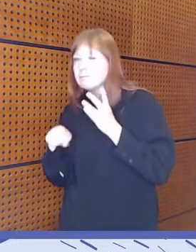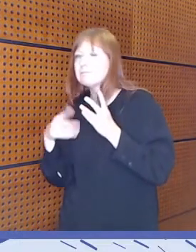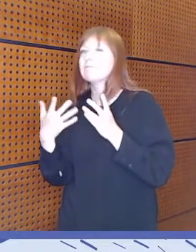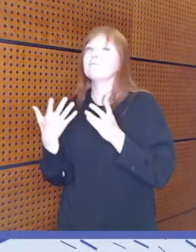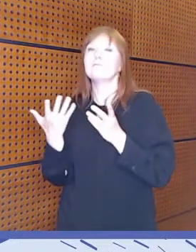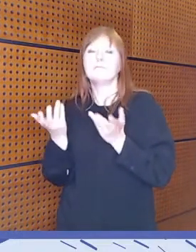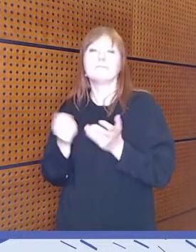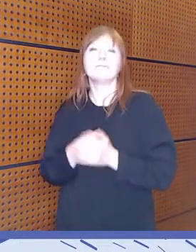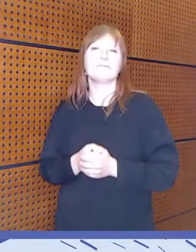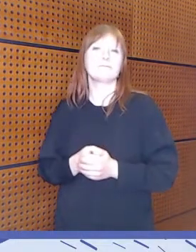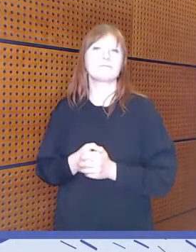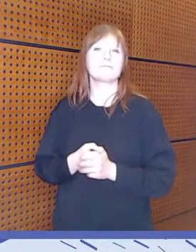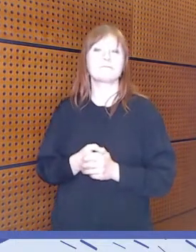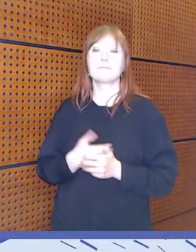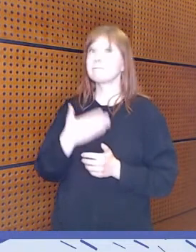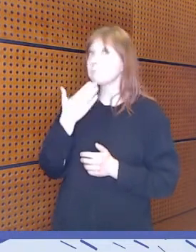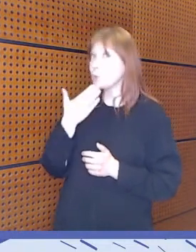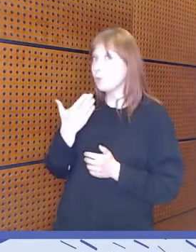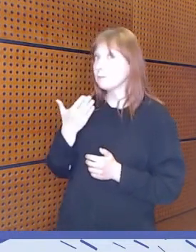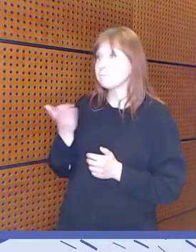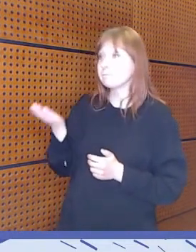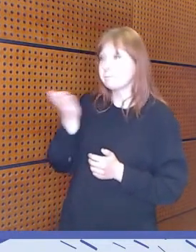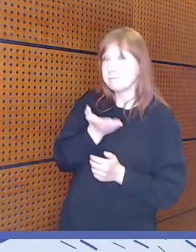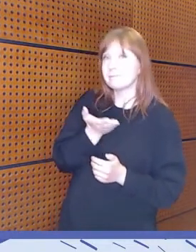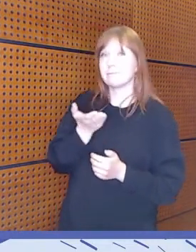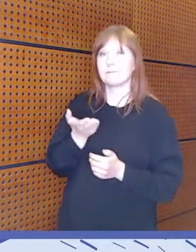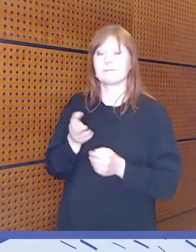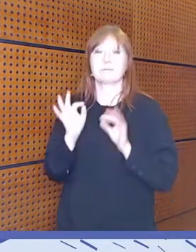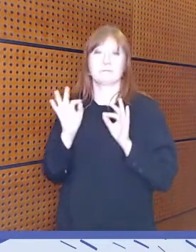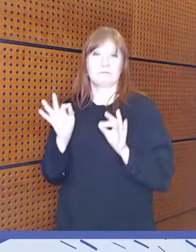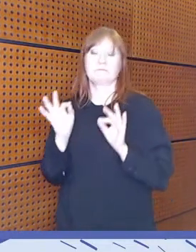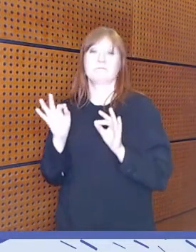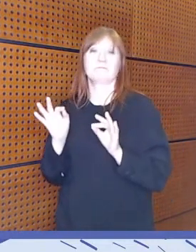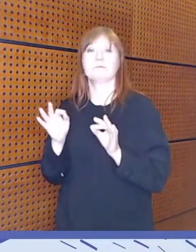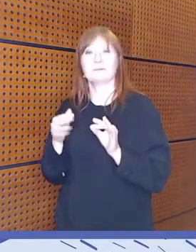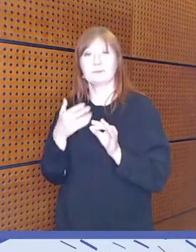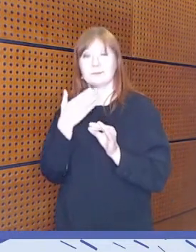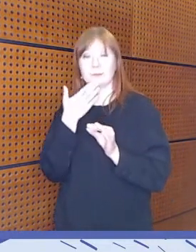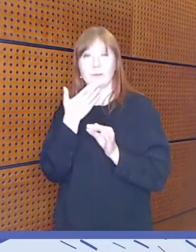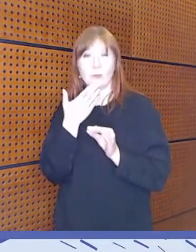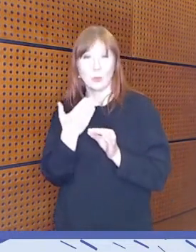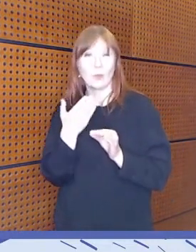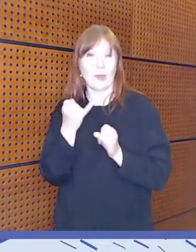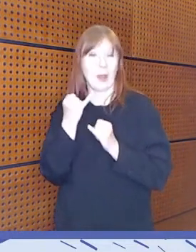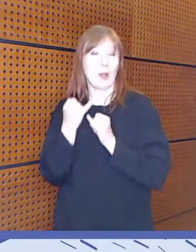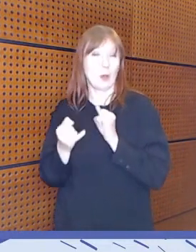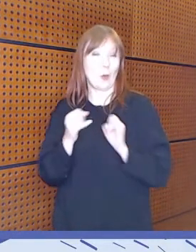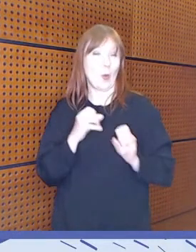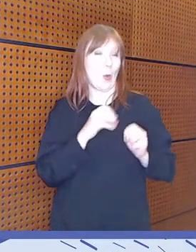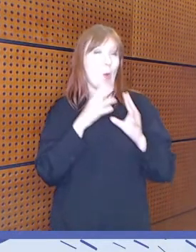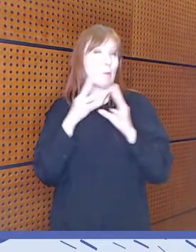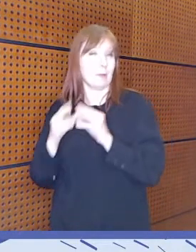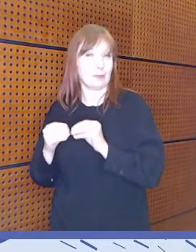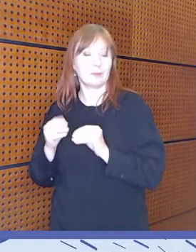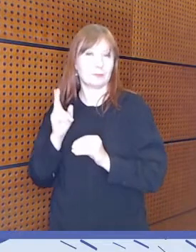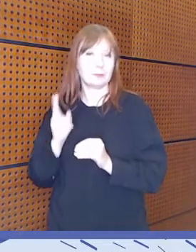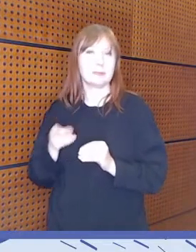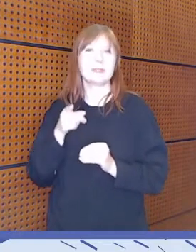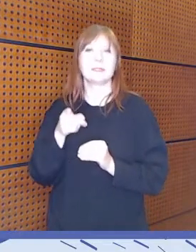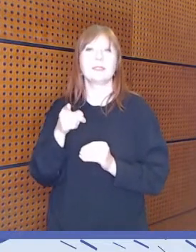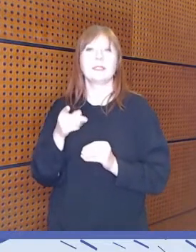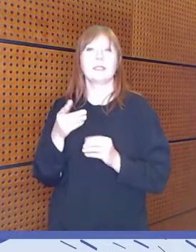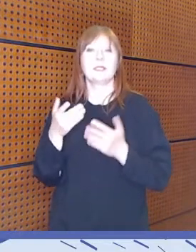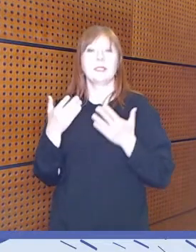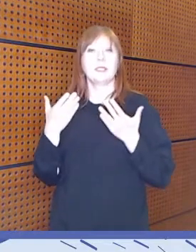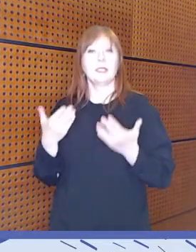tuoremaan esiin. Hyvä kun toi. Se oli oikein hyvä asia. Siihen on myös hyvä lopettaa. Meillä on tullut